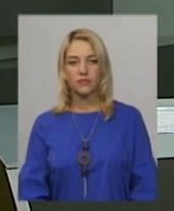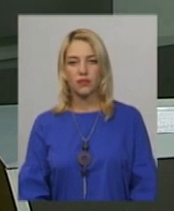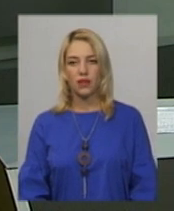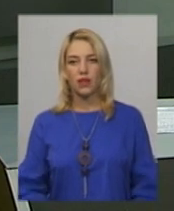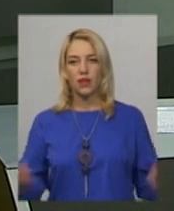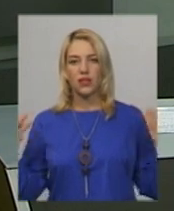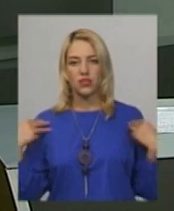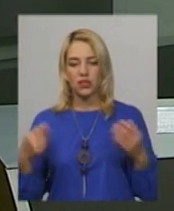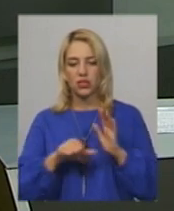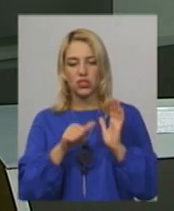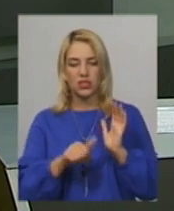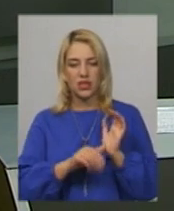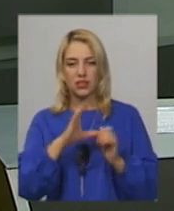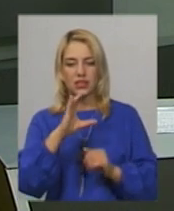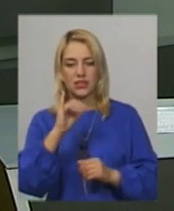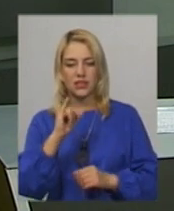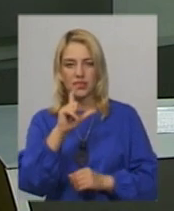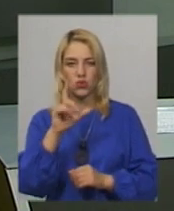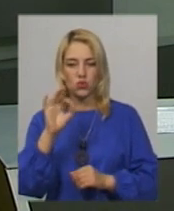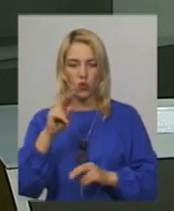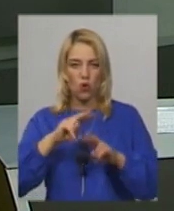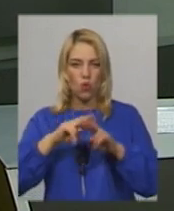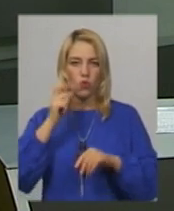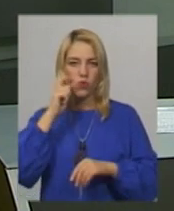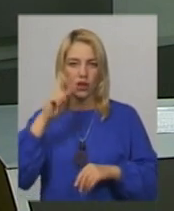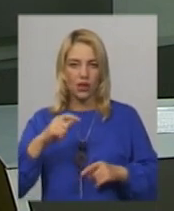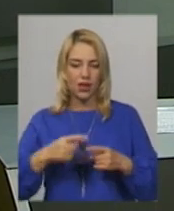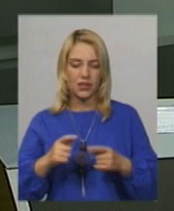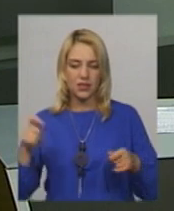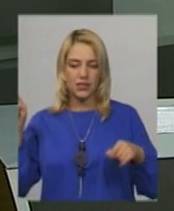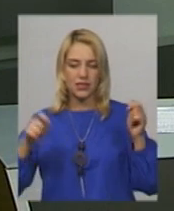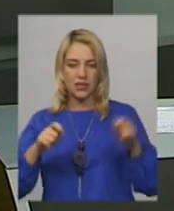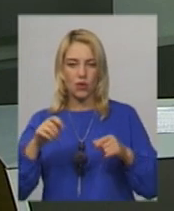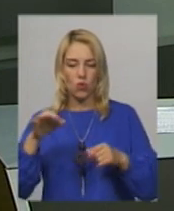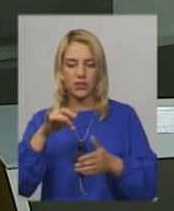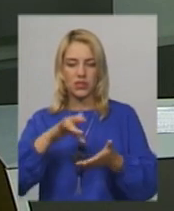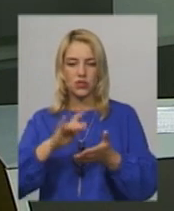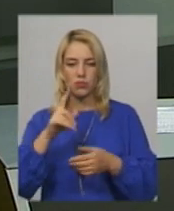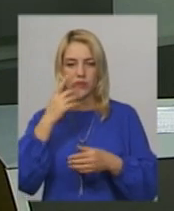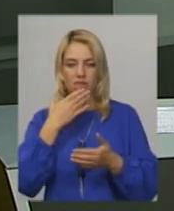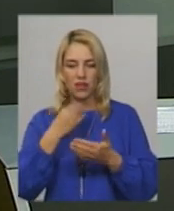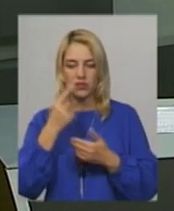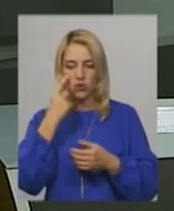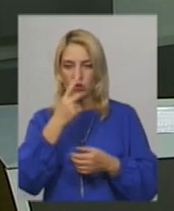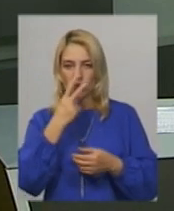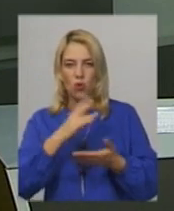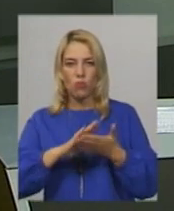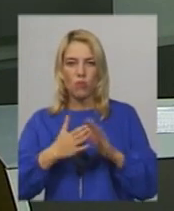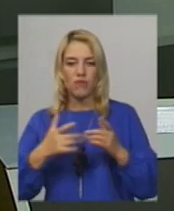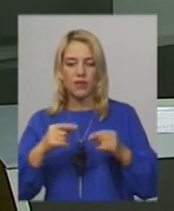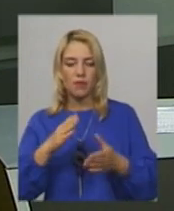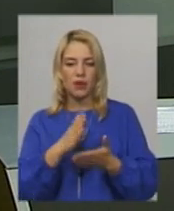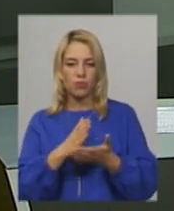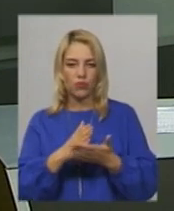Начальники 16-ти слідчих ізоляторів України з'їхалися до обласного центру, аби на власні очі побачити умови, в яких перебувають